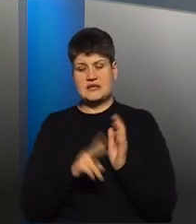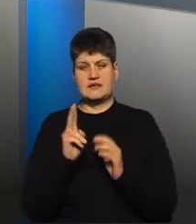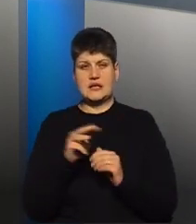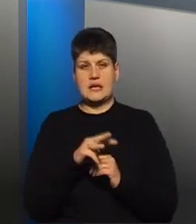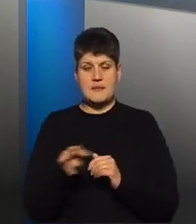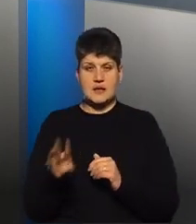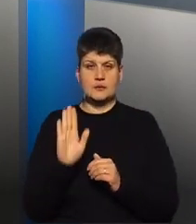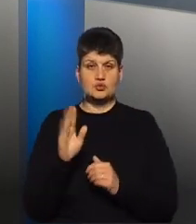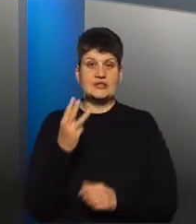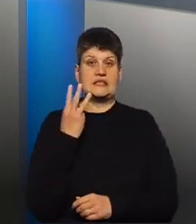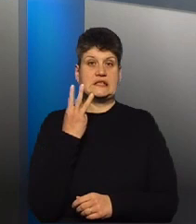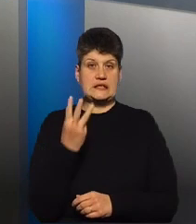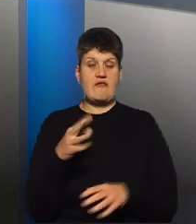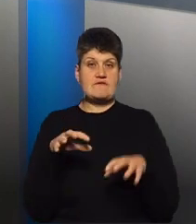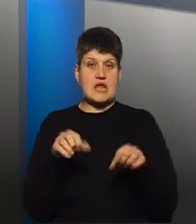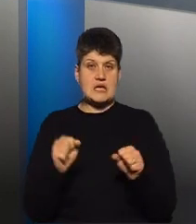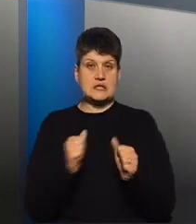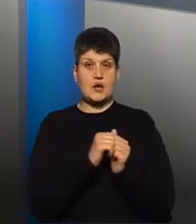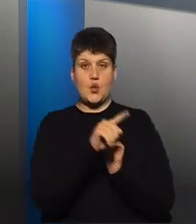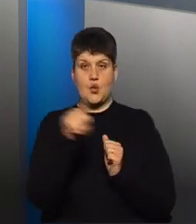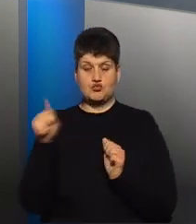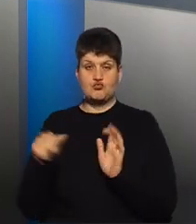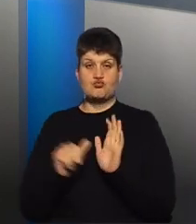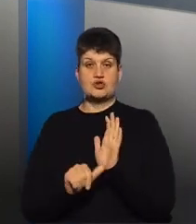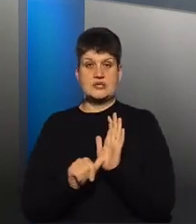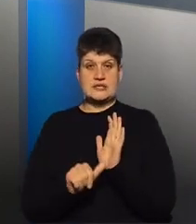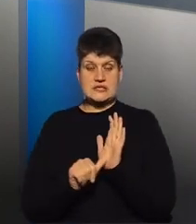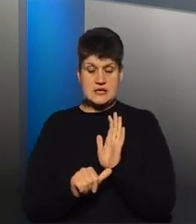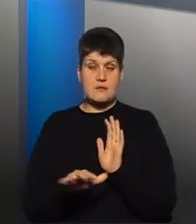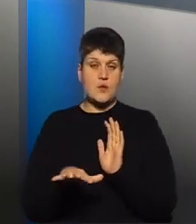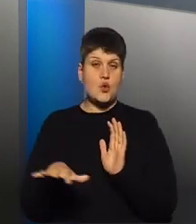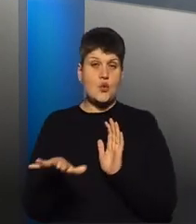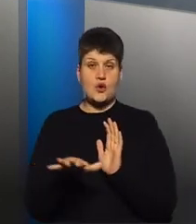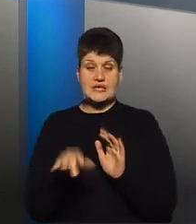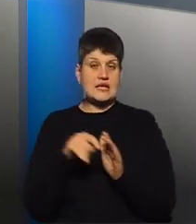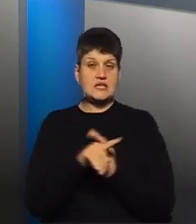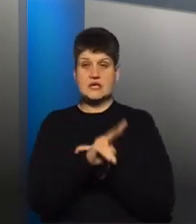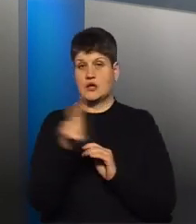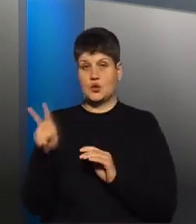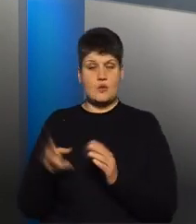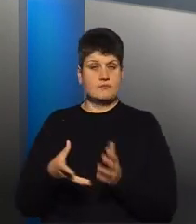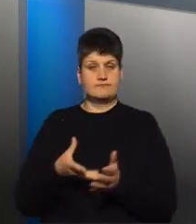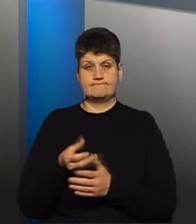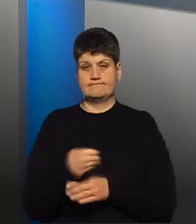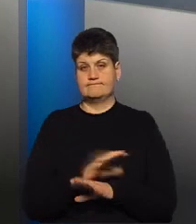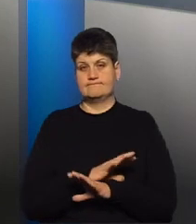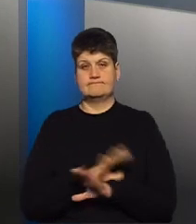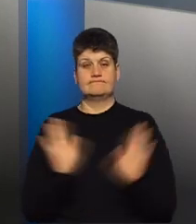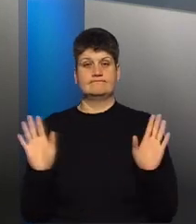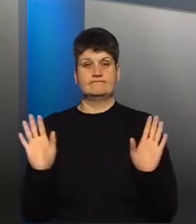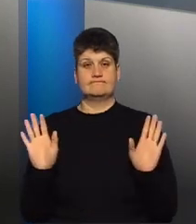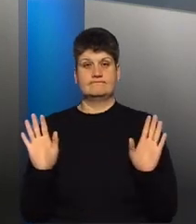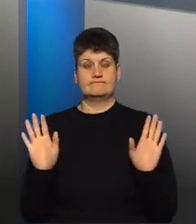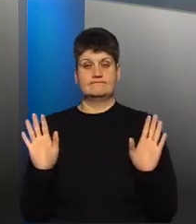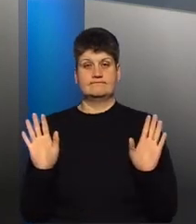власники, кожному по 60 належить площа, значить, жоден з власників не буде сплачувати